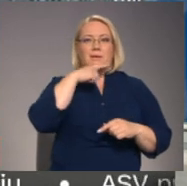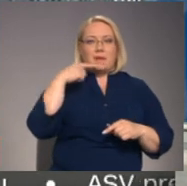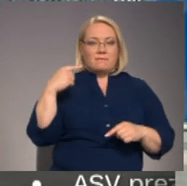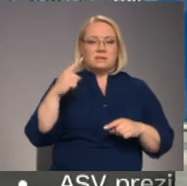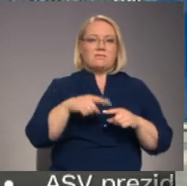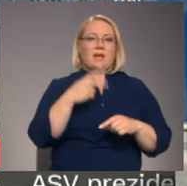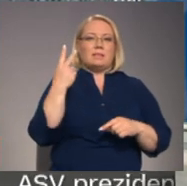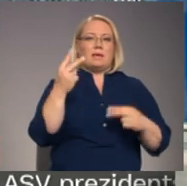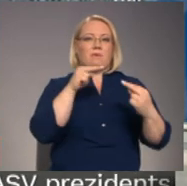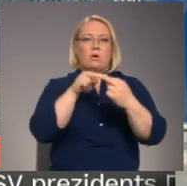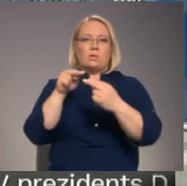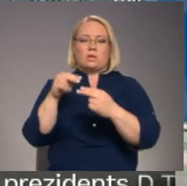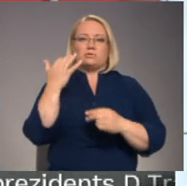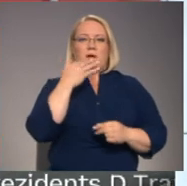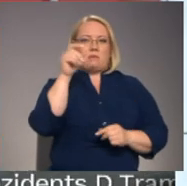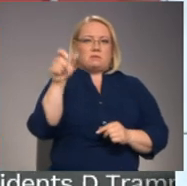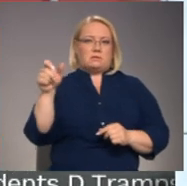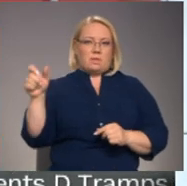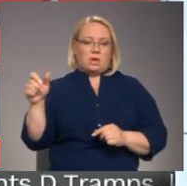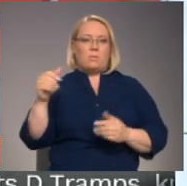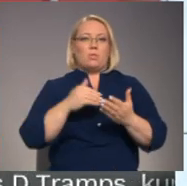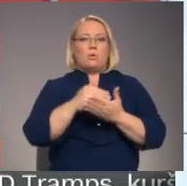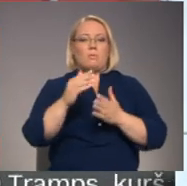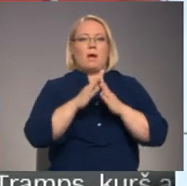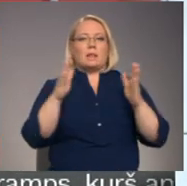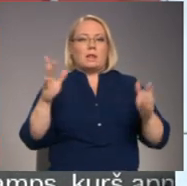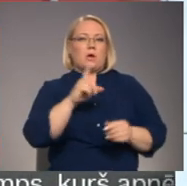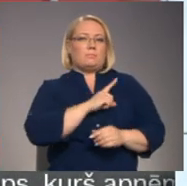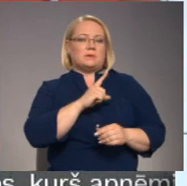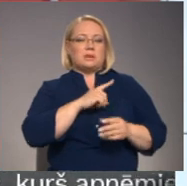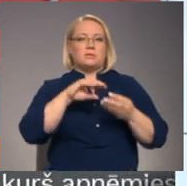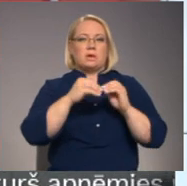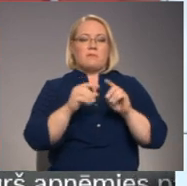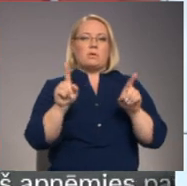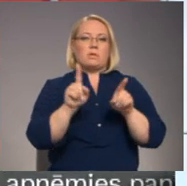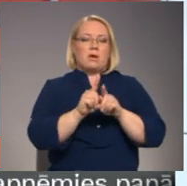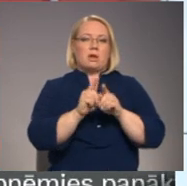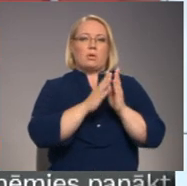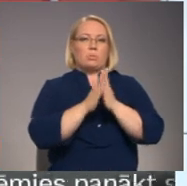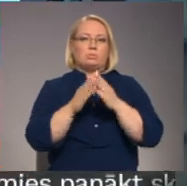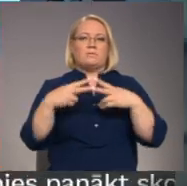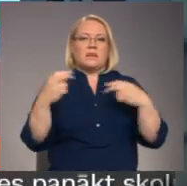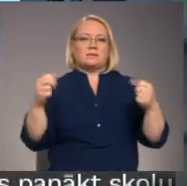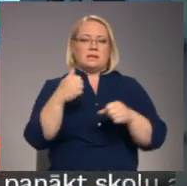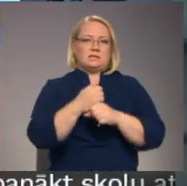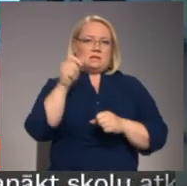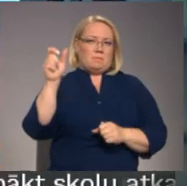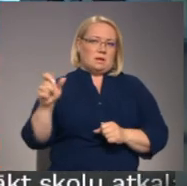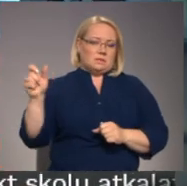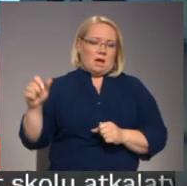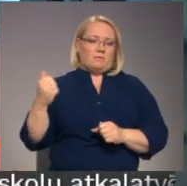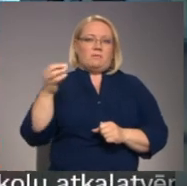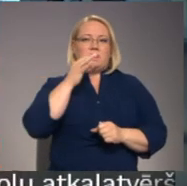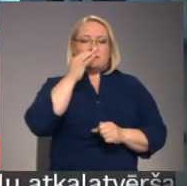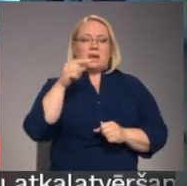vēl divi kontaktējušies ar ārzemniekiem. Turpmāk lielāku piesardzību ievērot aicina arī viesnīcas pārstāvji. Šīs situācijas